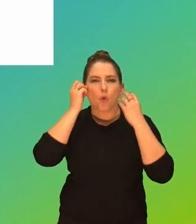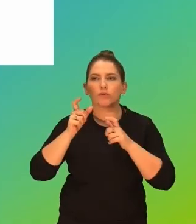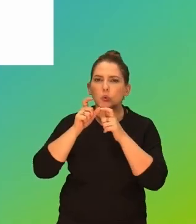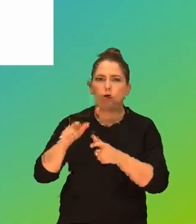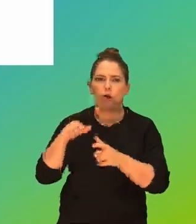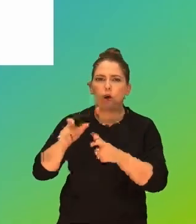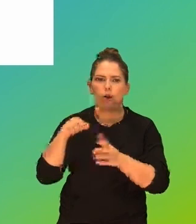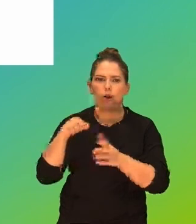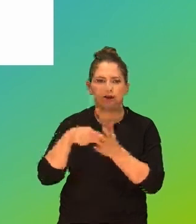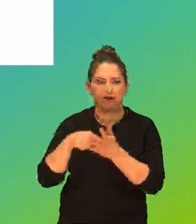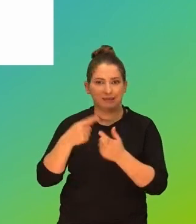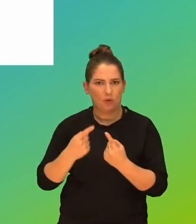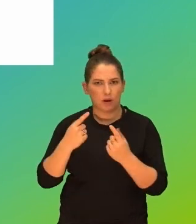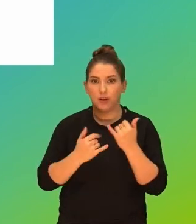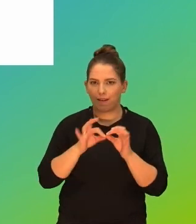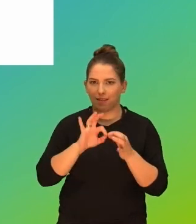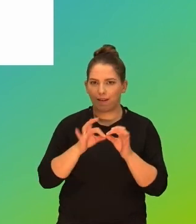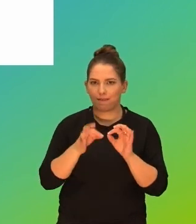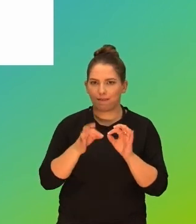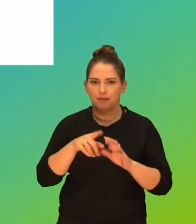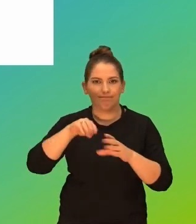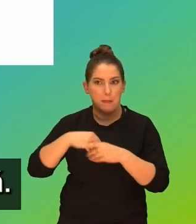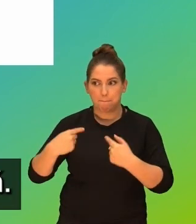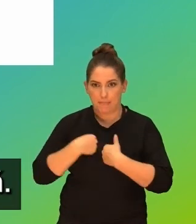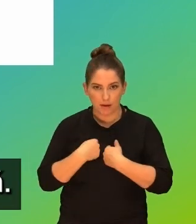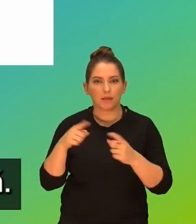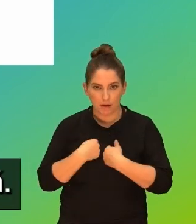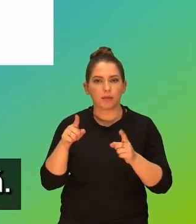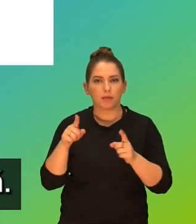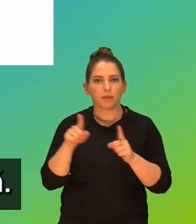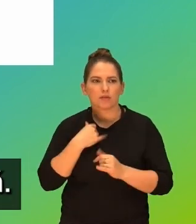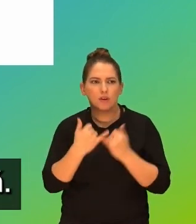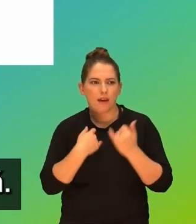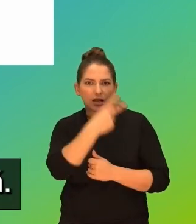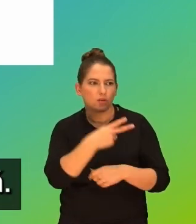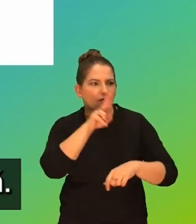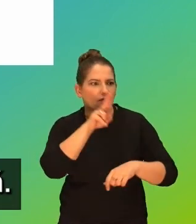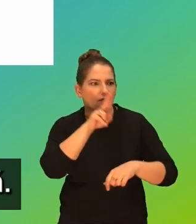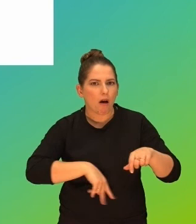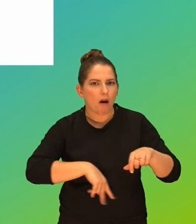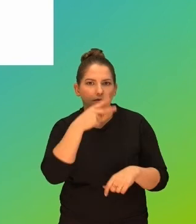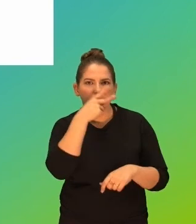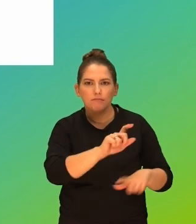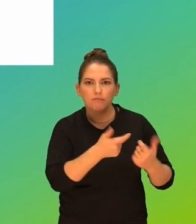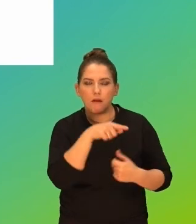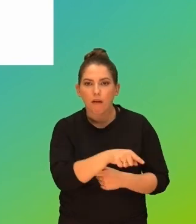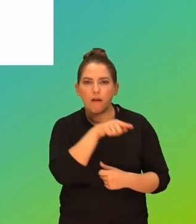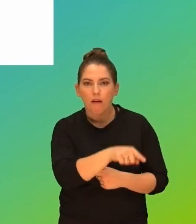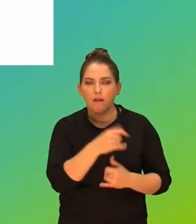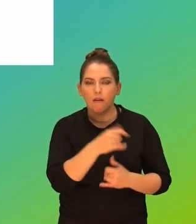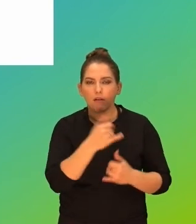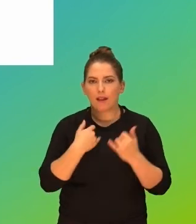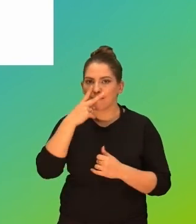zgłaszania takich sytuacji, zarówno wtedy, jeżeli to przydarza się mi, jak i kiedy widzę, kiedy jestem świadkiem takich wydarzeń, kiedy widzę, że